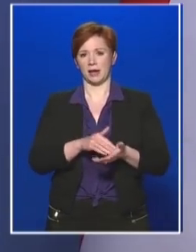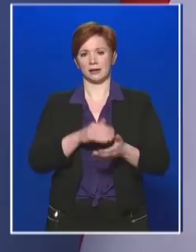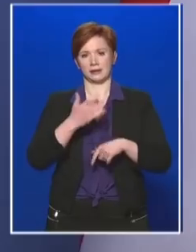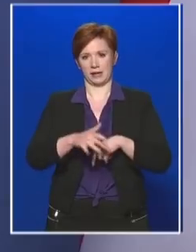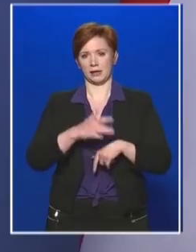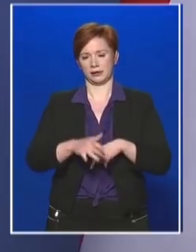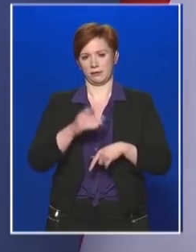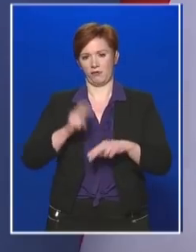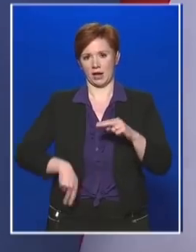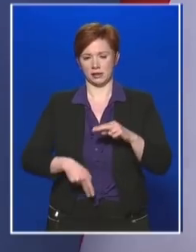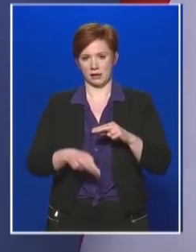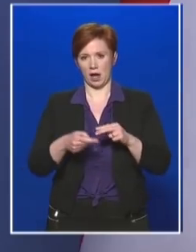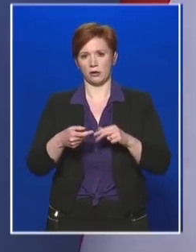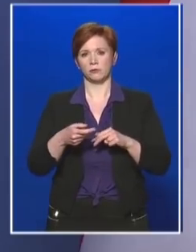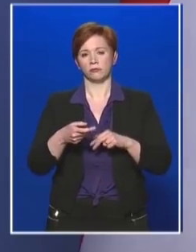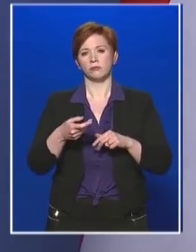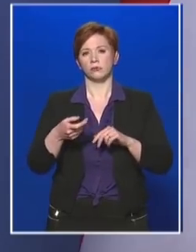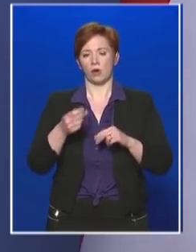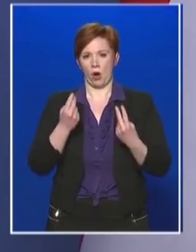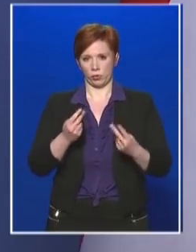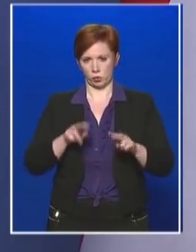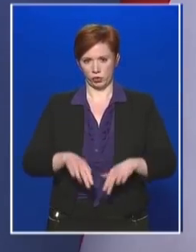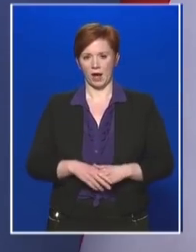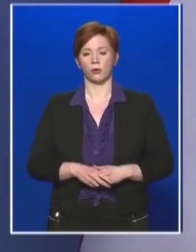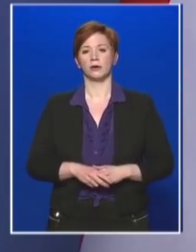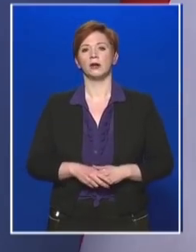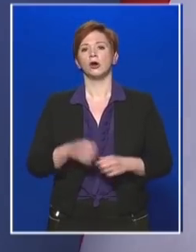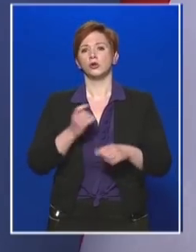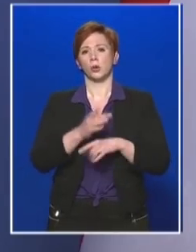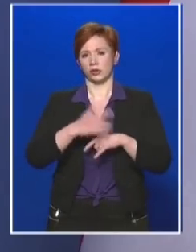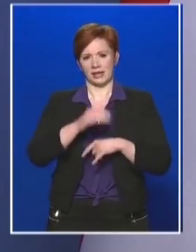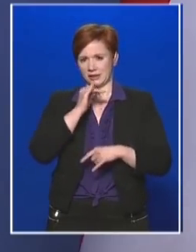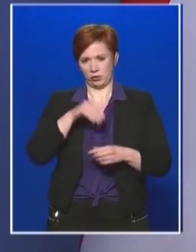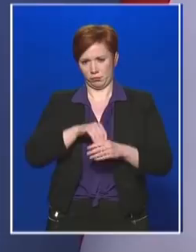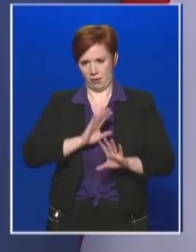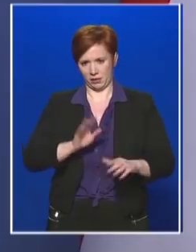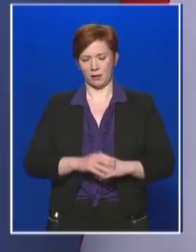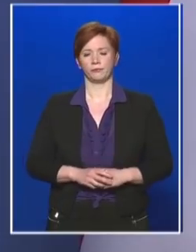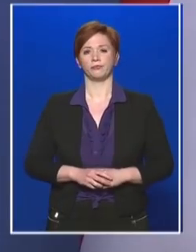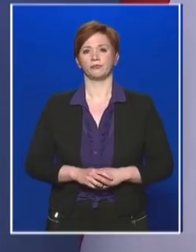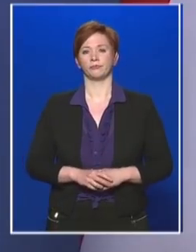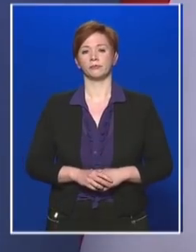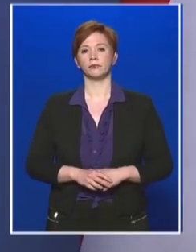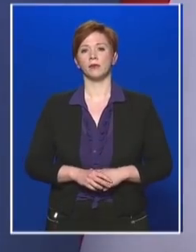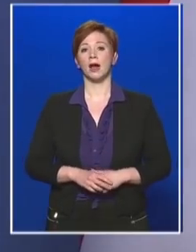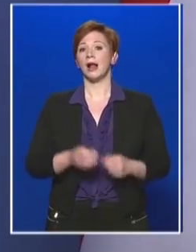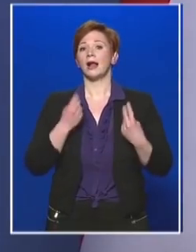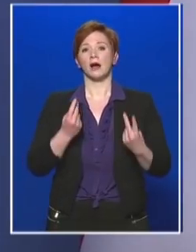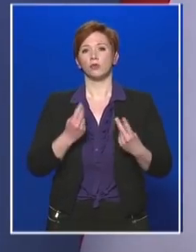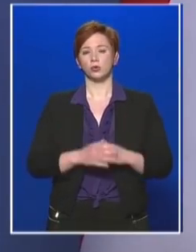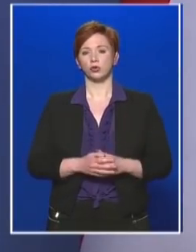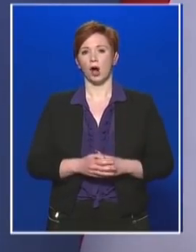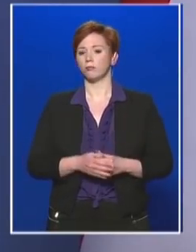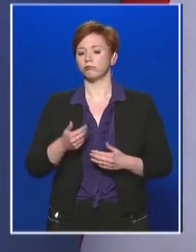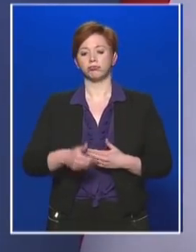hatóságok. Ebben a gyors tesztek nincsenek benne, tehát valójában a tesztek száma ennél magasabb. A legfontosabb továbbra